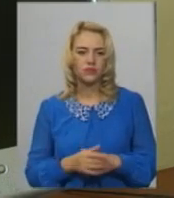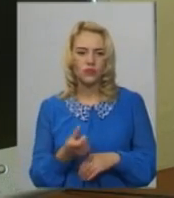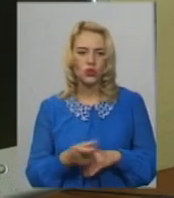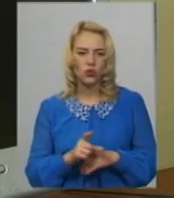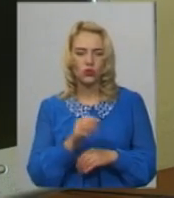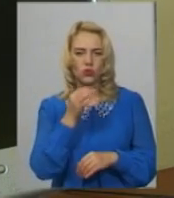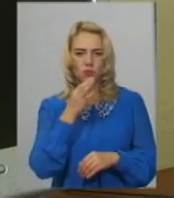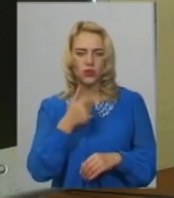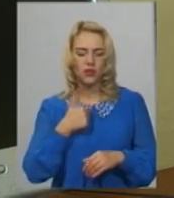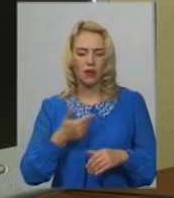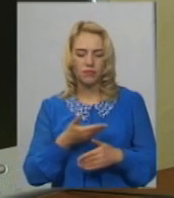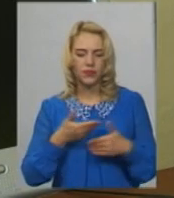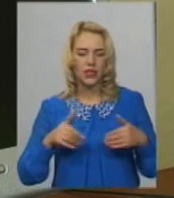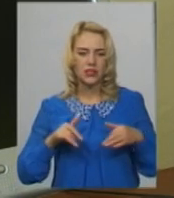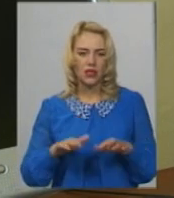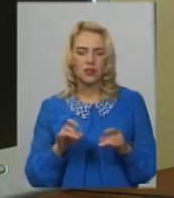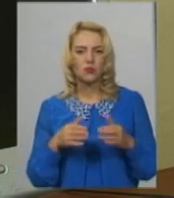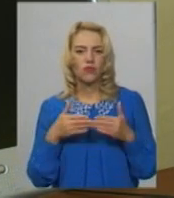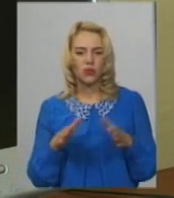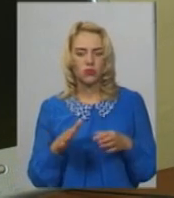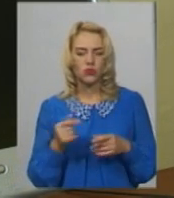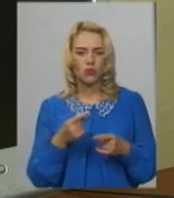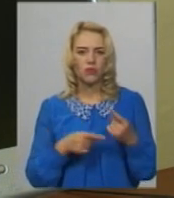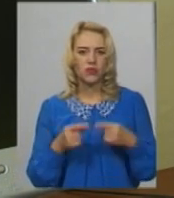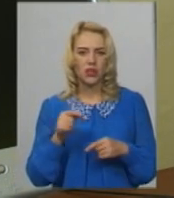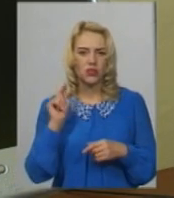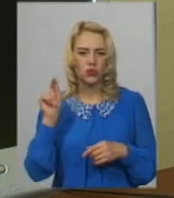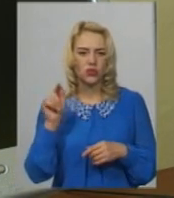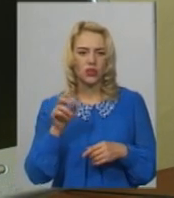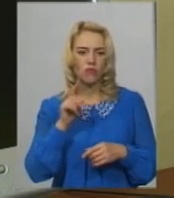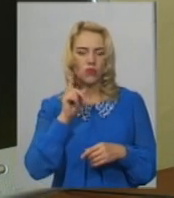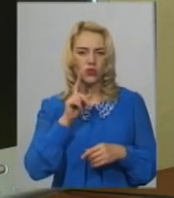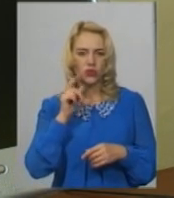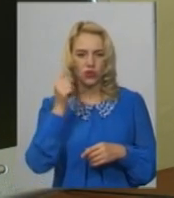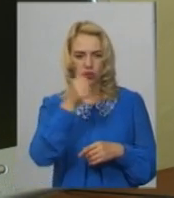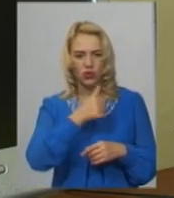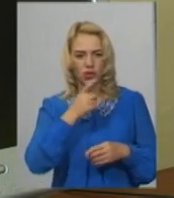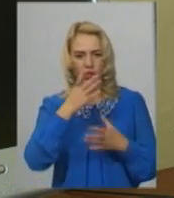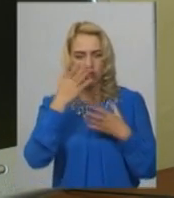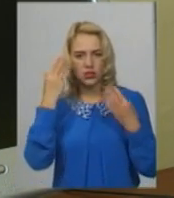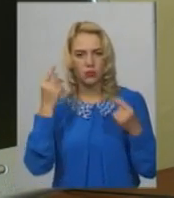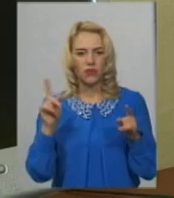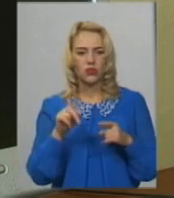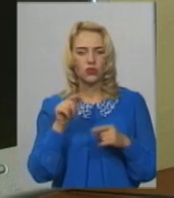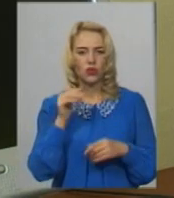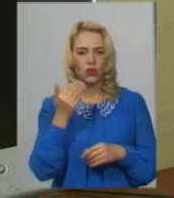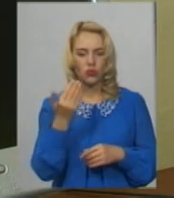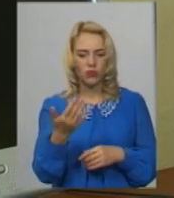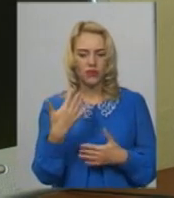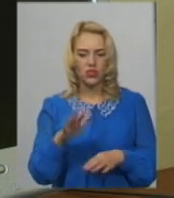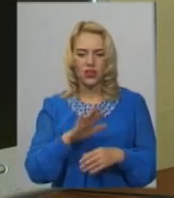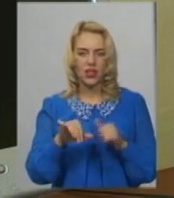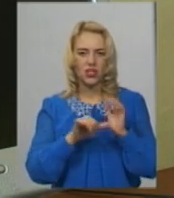сподобався нам захід по випуску. Повертаєшся туди десь в молоді роки і забуваєш, що тобі вже не 16,